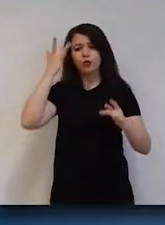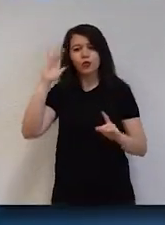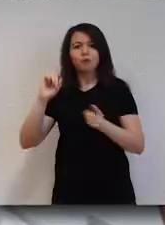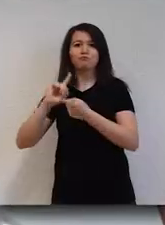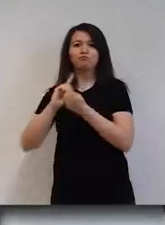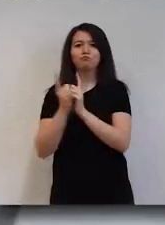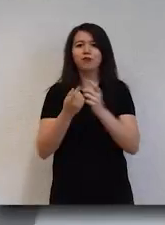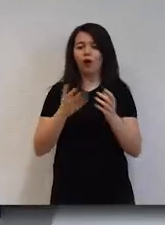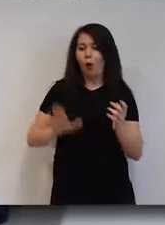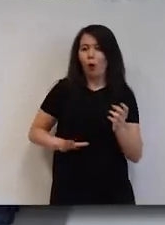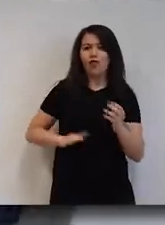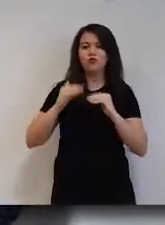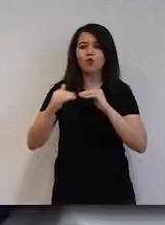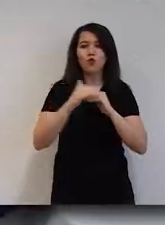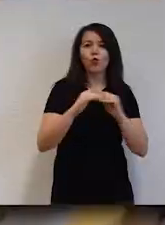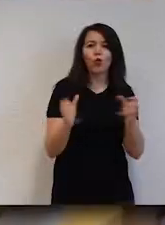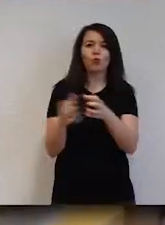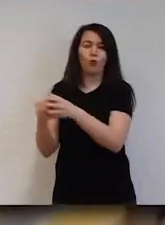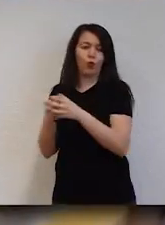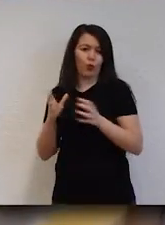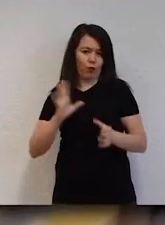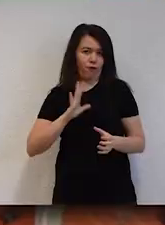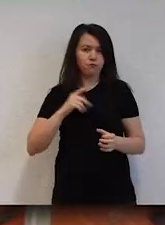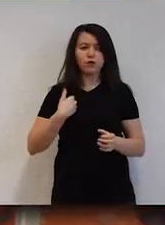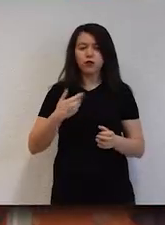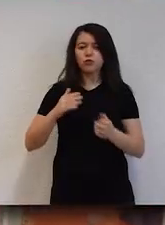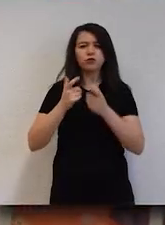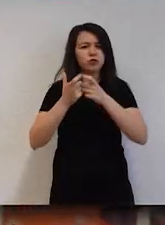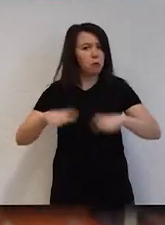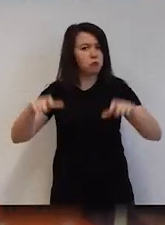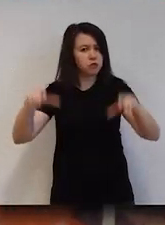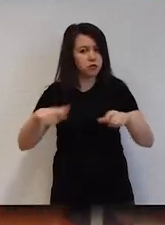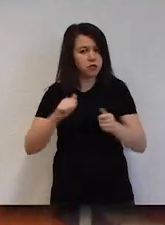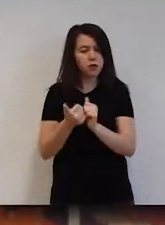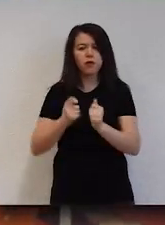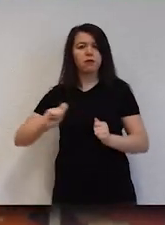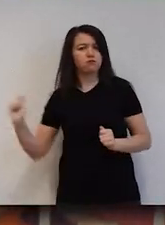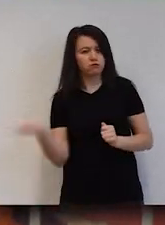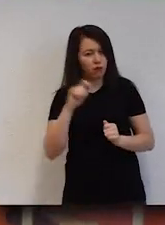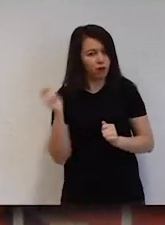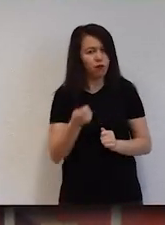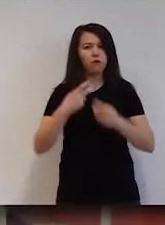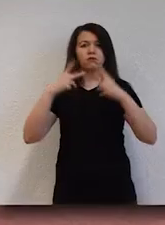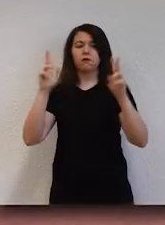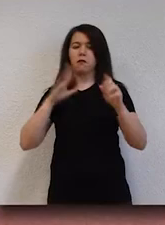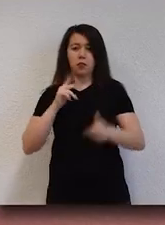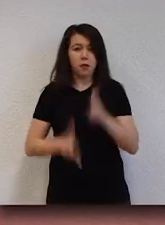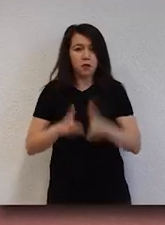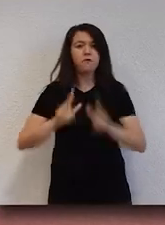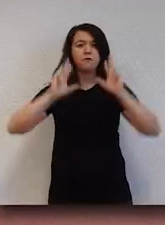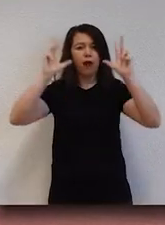vazgeçilmez parçası olan öğrenci topluluklarına sahibiz. Çok amaçlı spor salonları, açık tenis kortları,